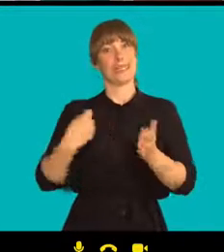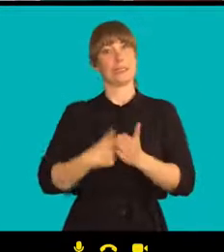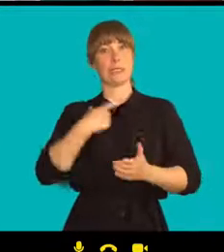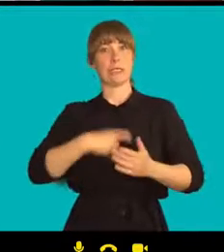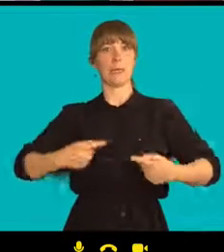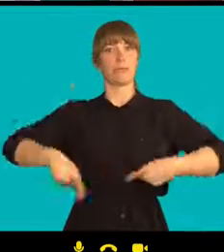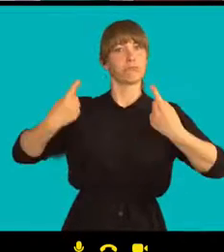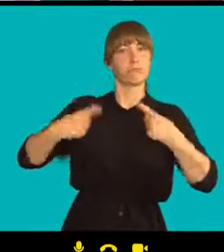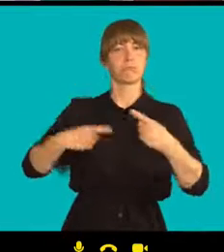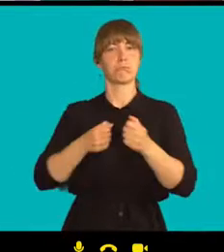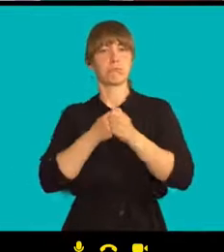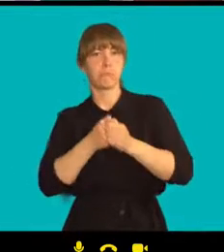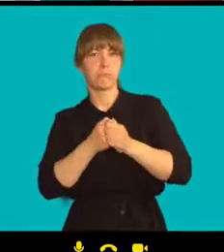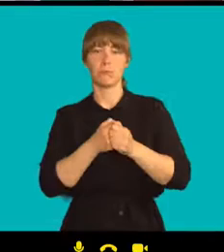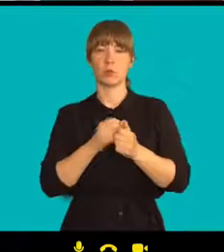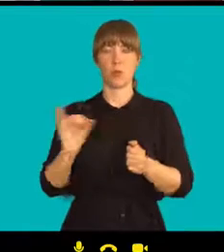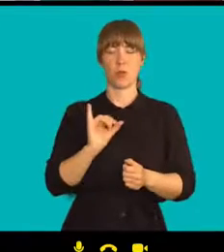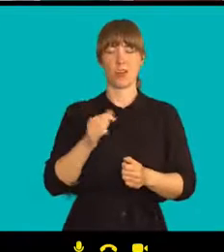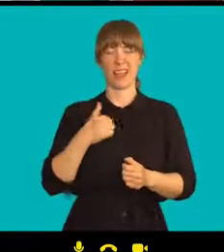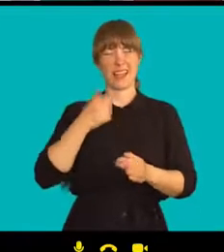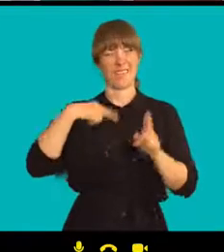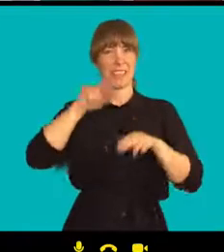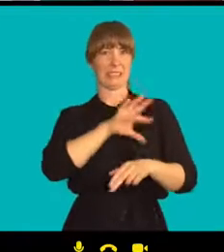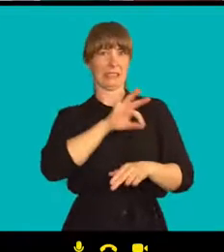A že bych měl převzít odpovědnost